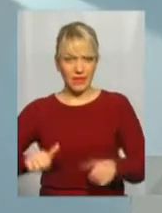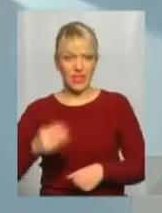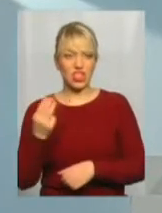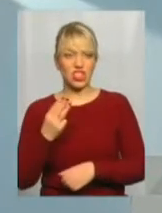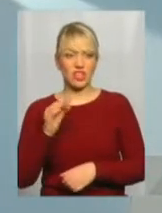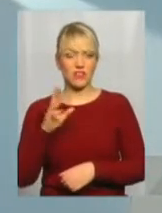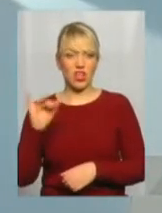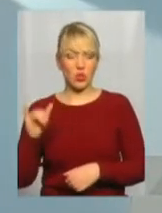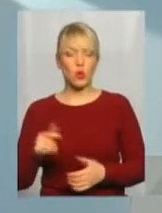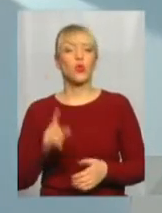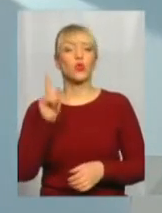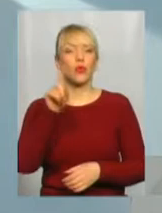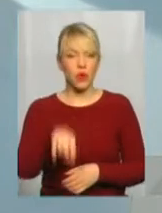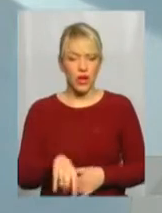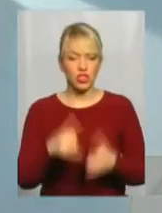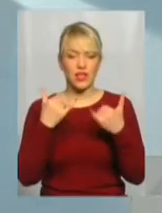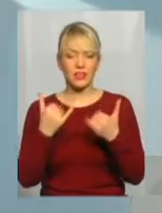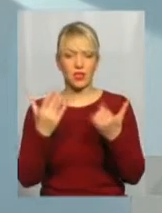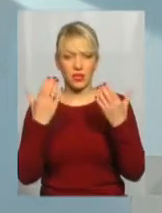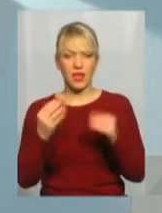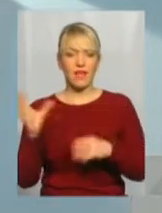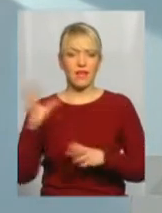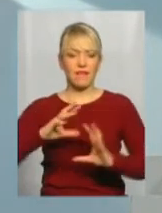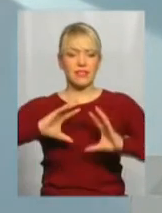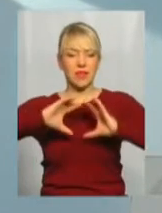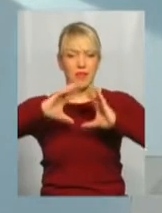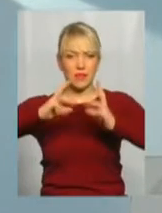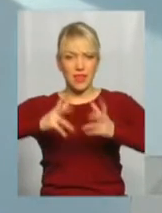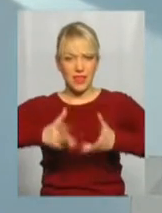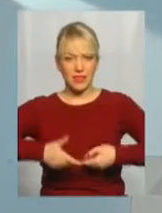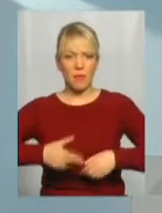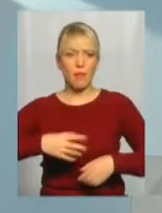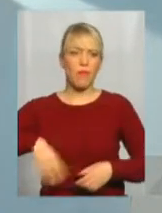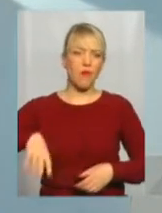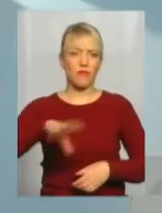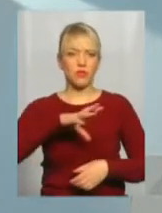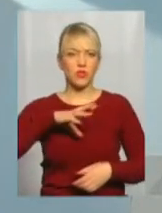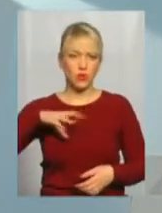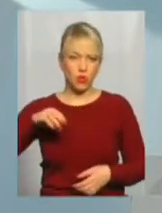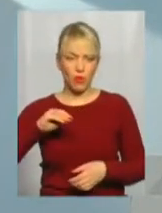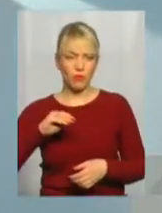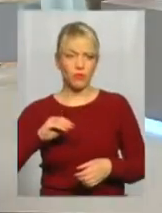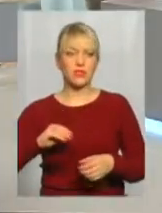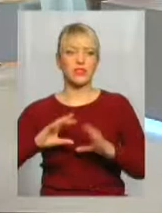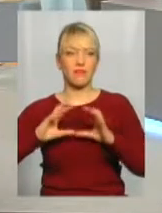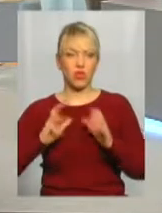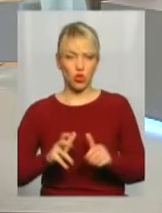сьогоднішній день на всій планеті Земля, по всьому, хоч і давно вже не білому, але світові,